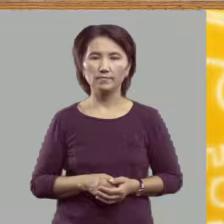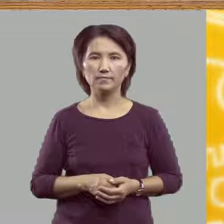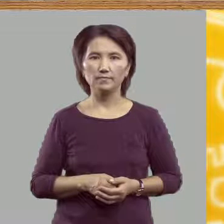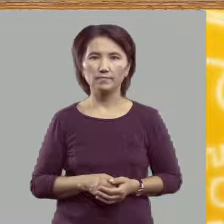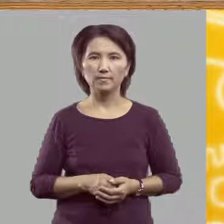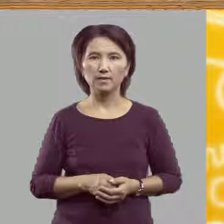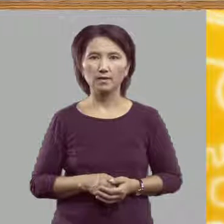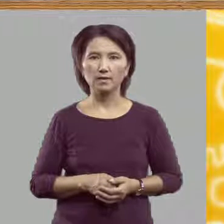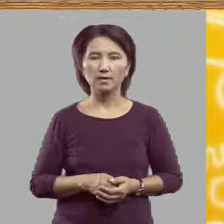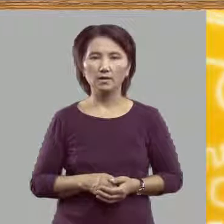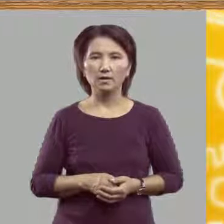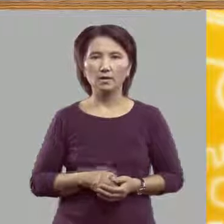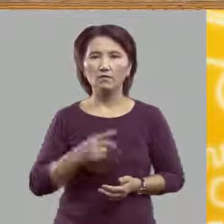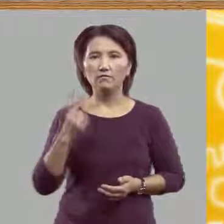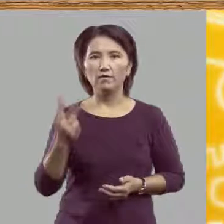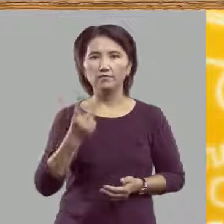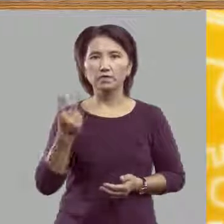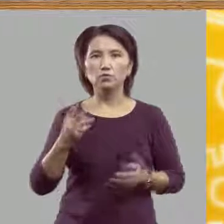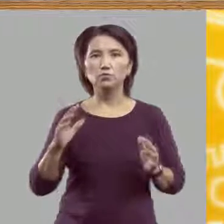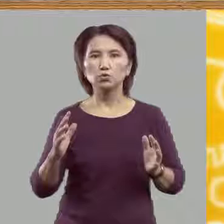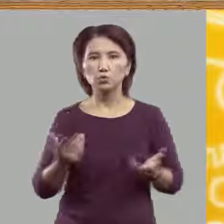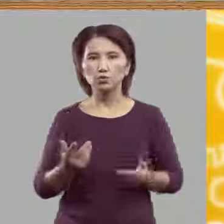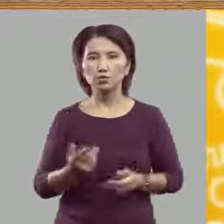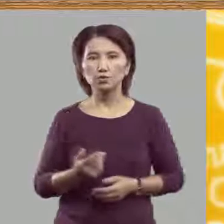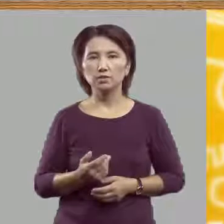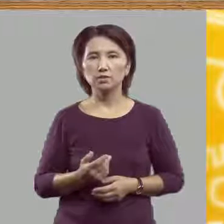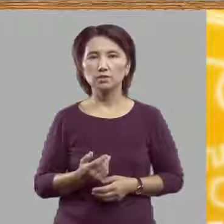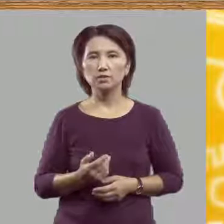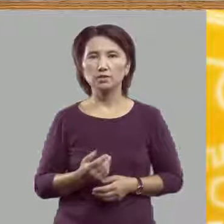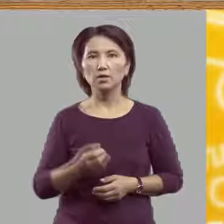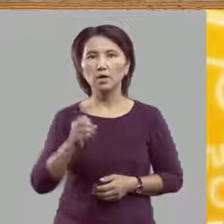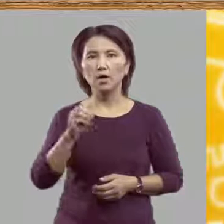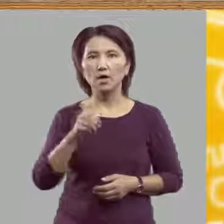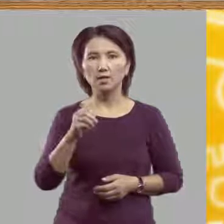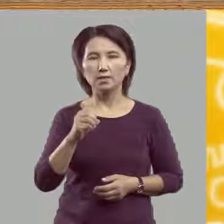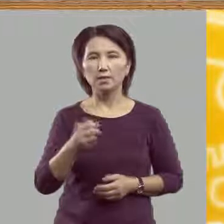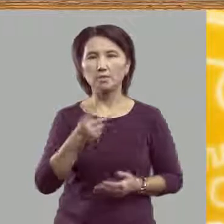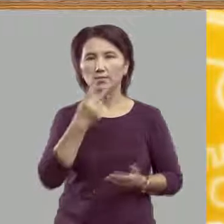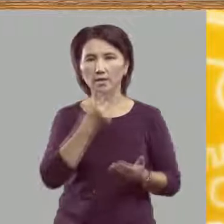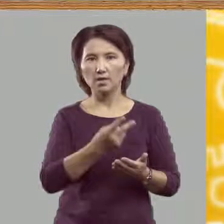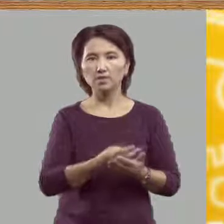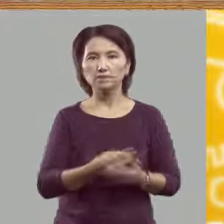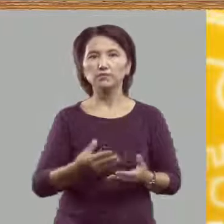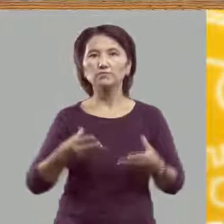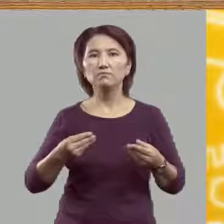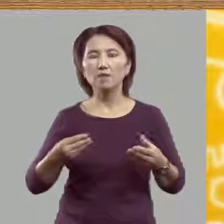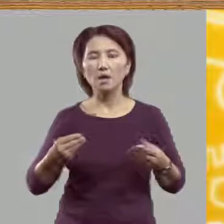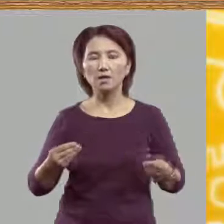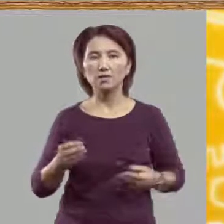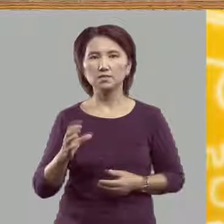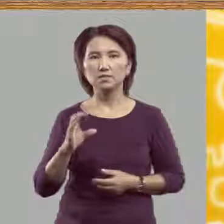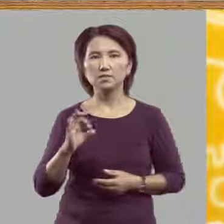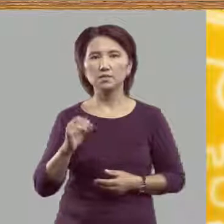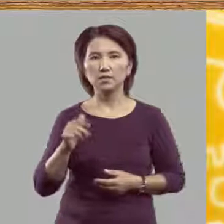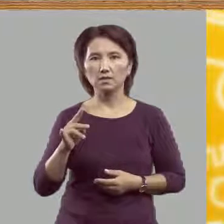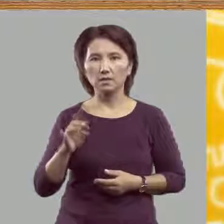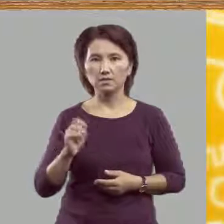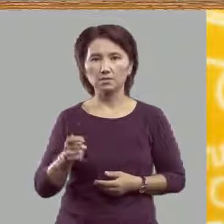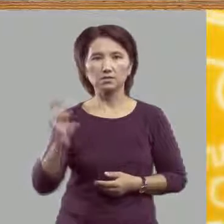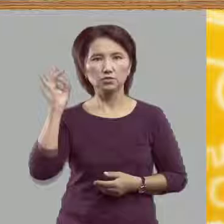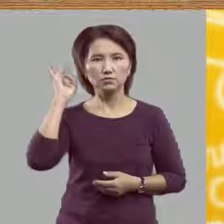Во втором случае она показывает мягкость согласных